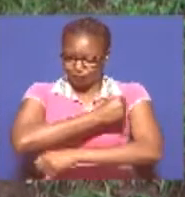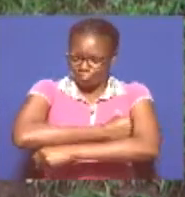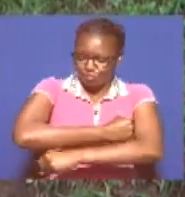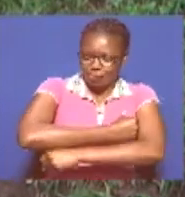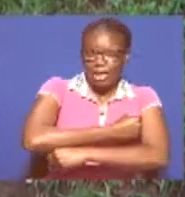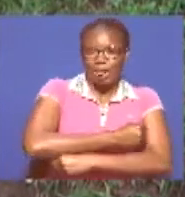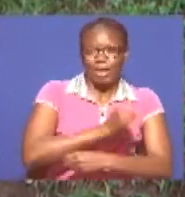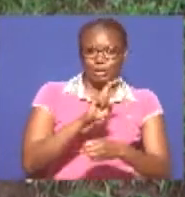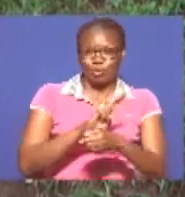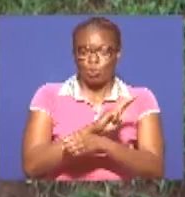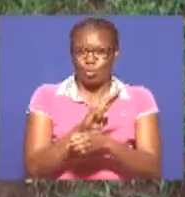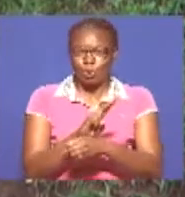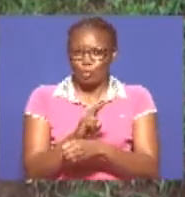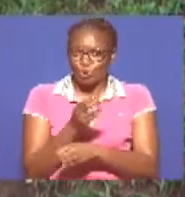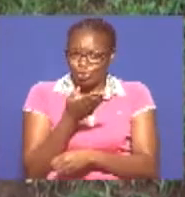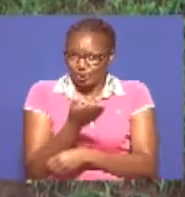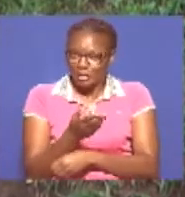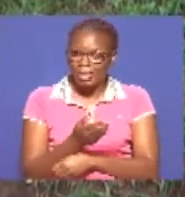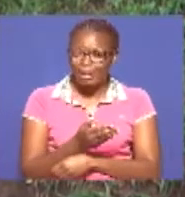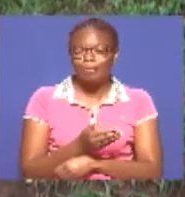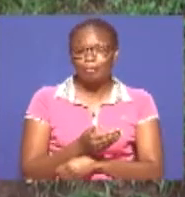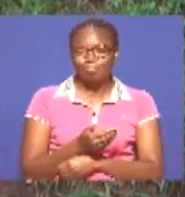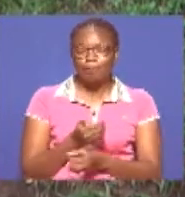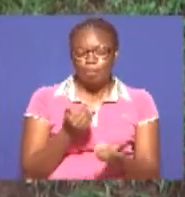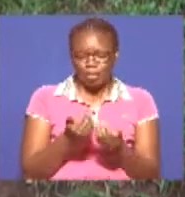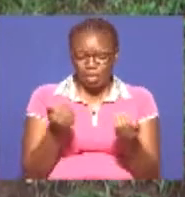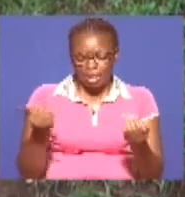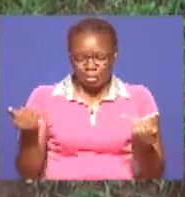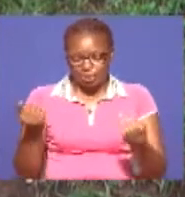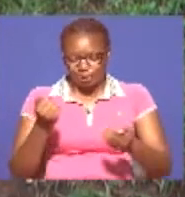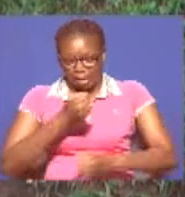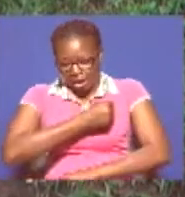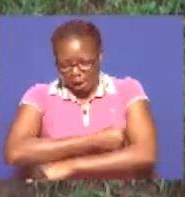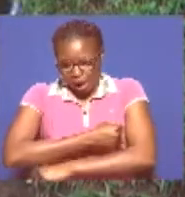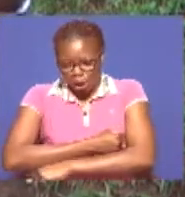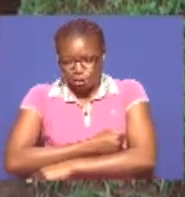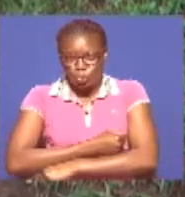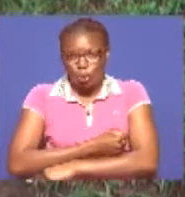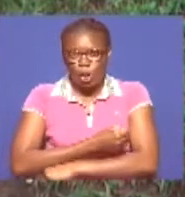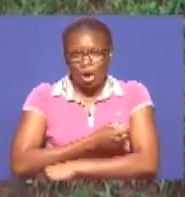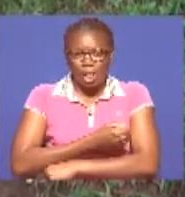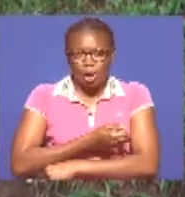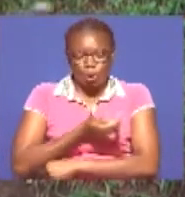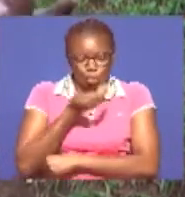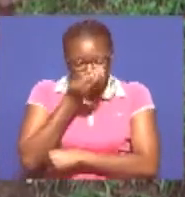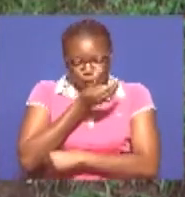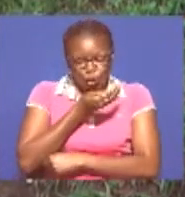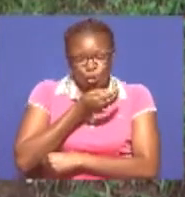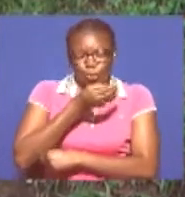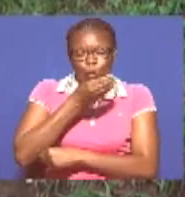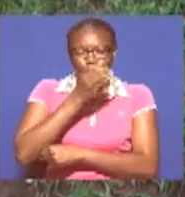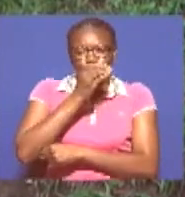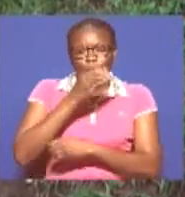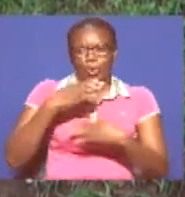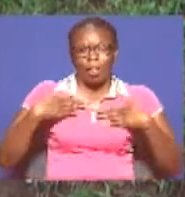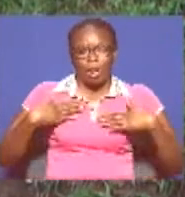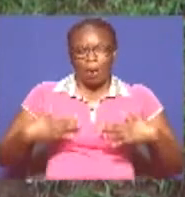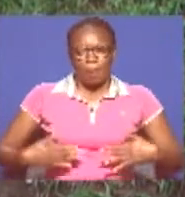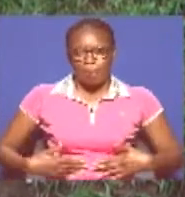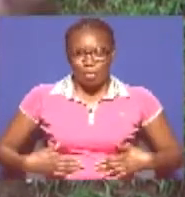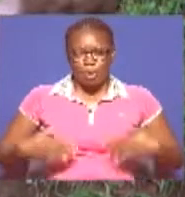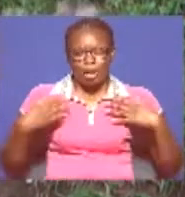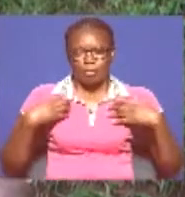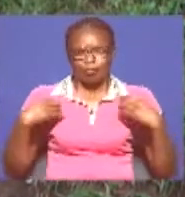cricket Na watoto wamekua na health Kwingi kwenye tumebeleka hizo cricket